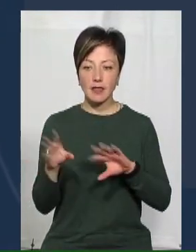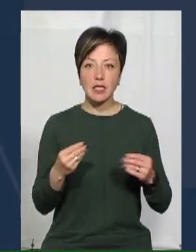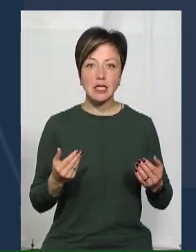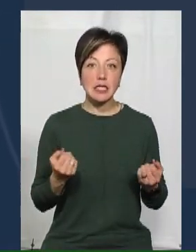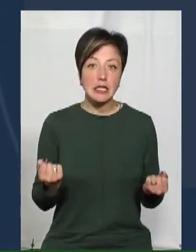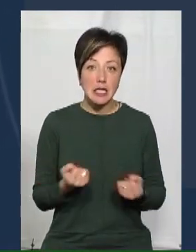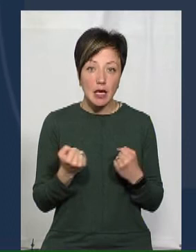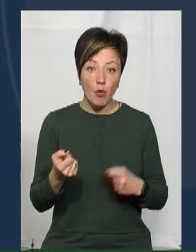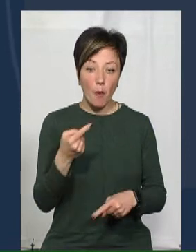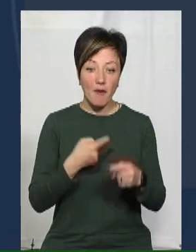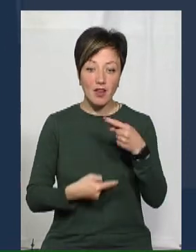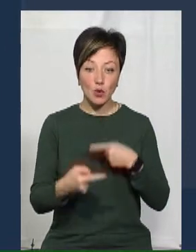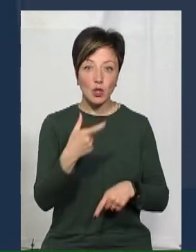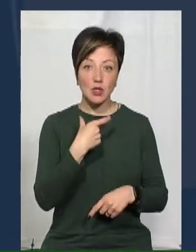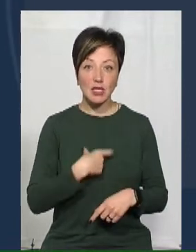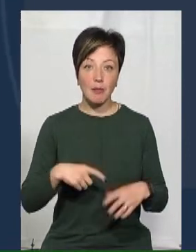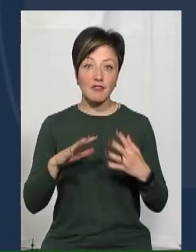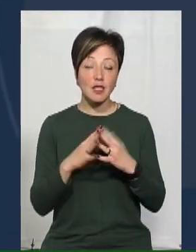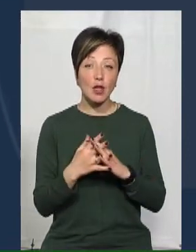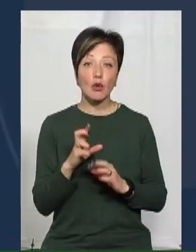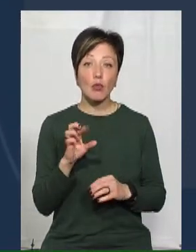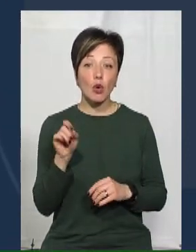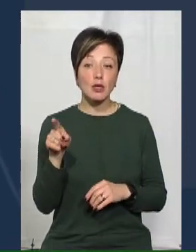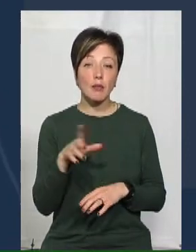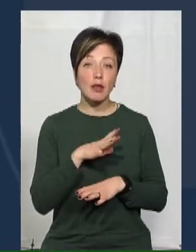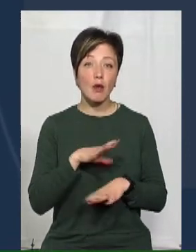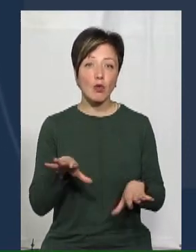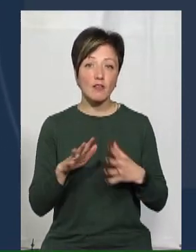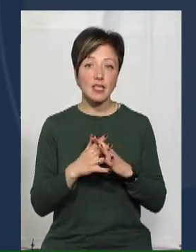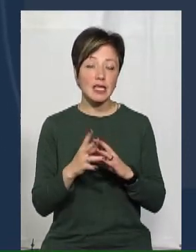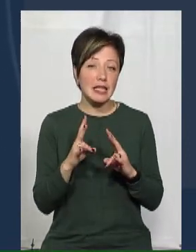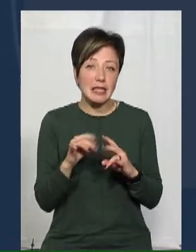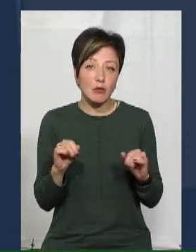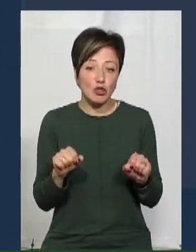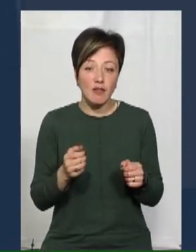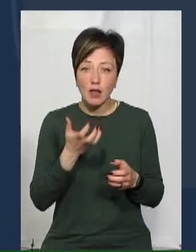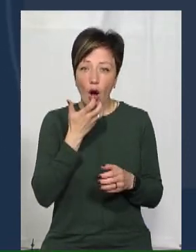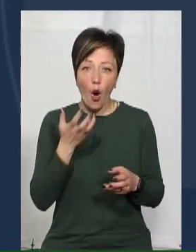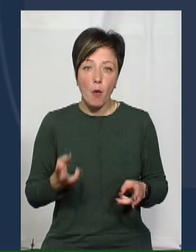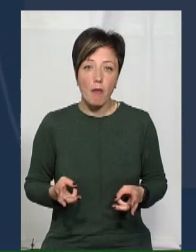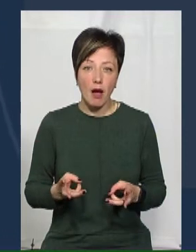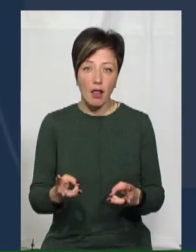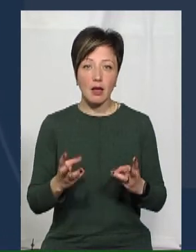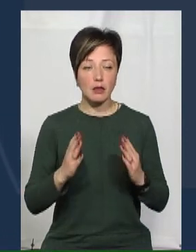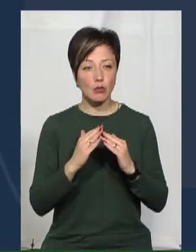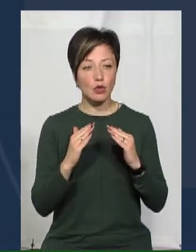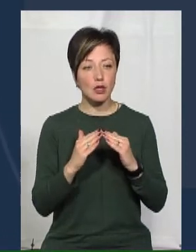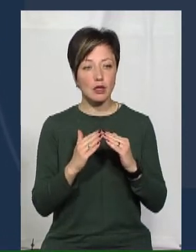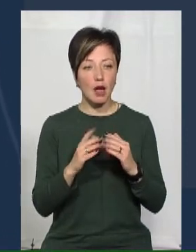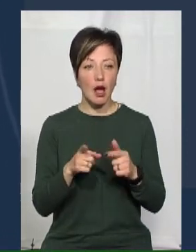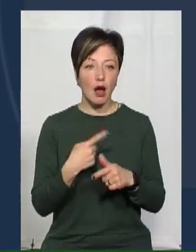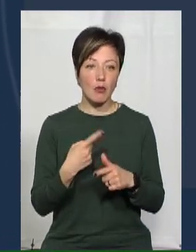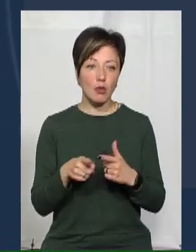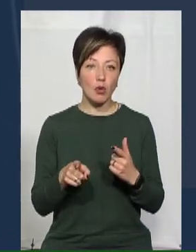потім повернулася до себе в село, бо там не було в селі ні можливості опалити його, або таким